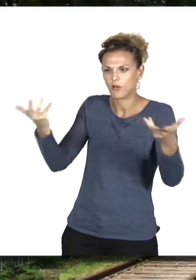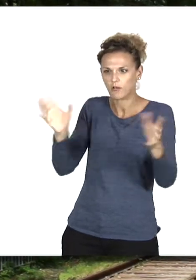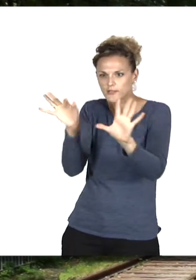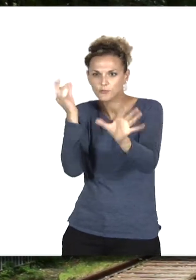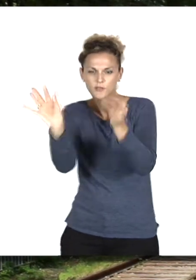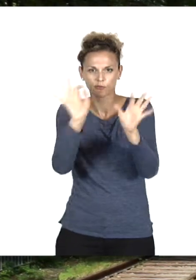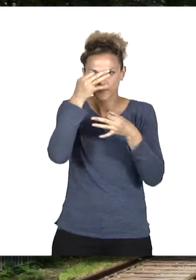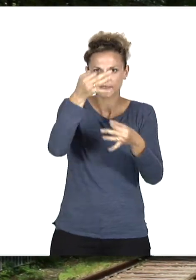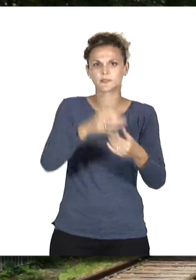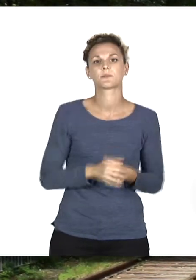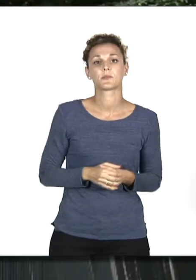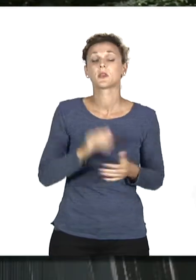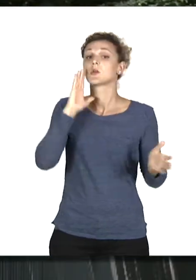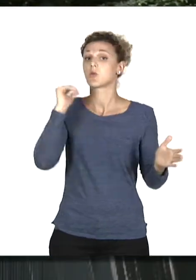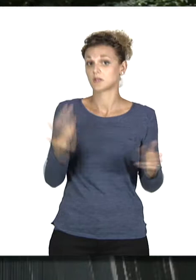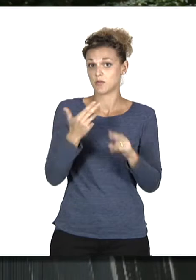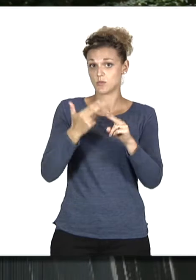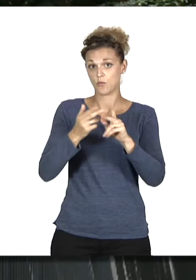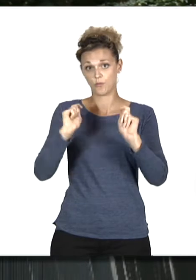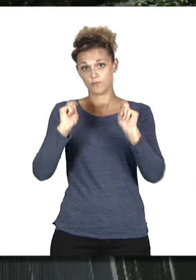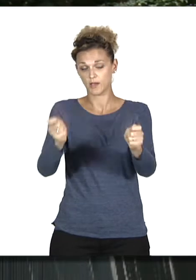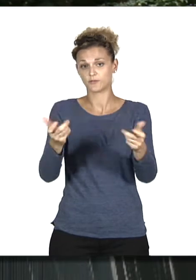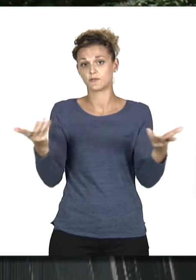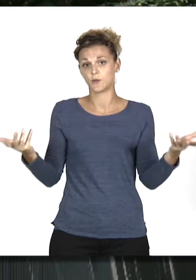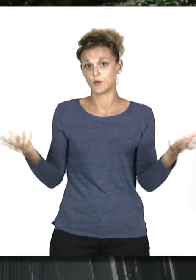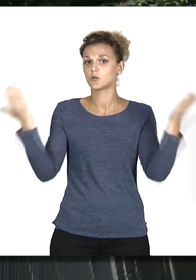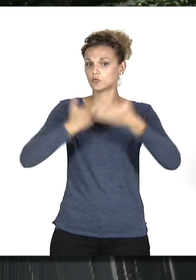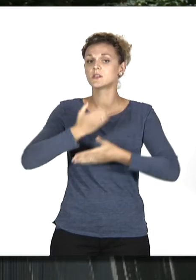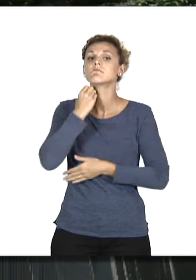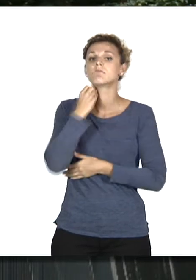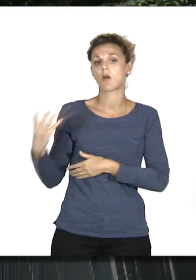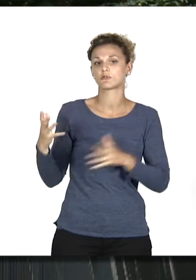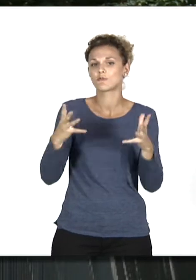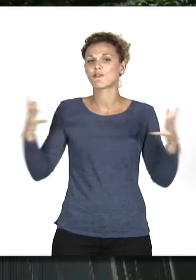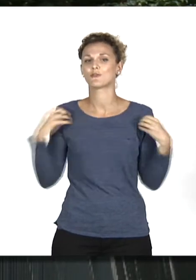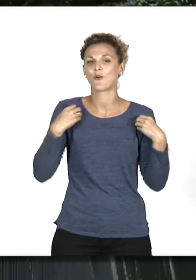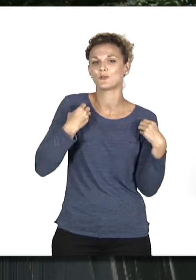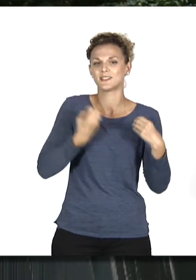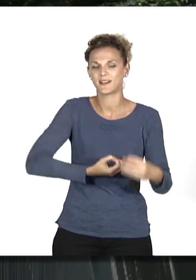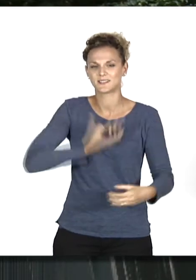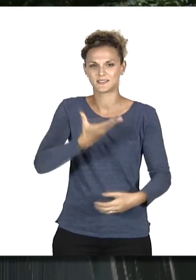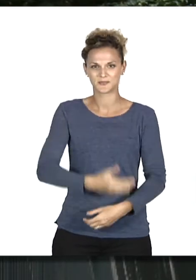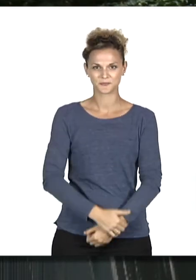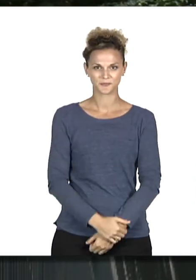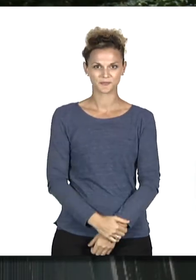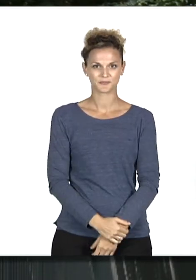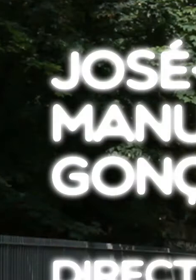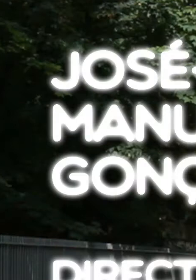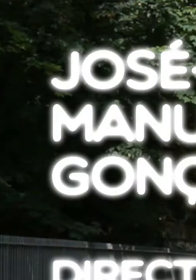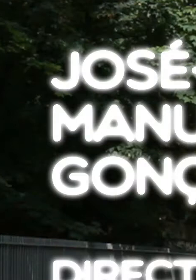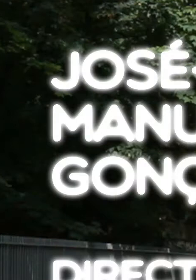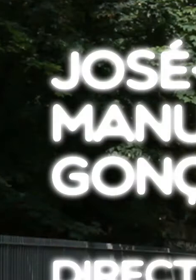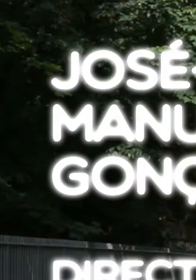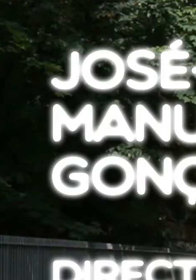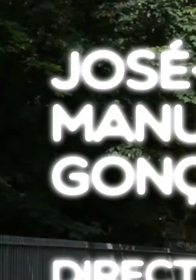très très précise. C'est pour ça qu'on l'a appelée la nuit blanche de la grande randonnée artistique.